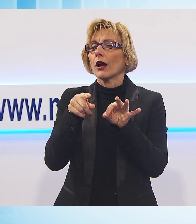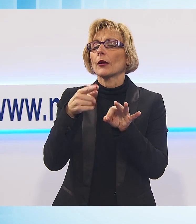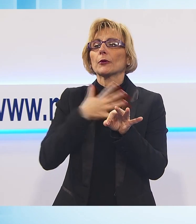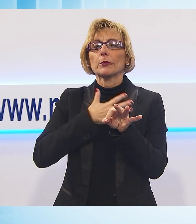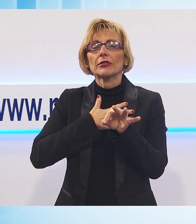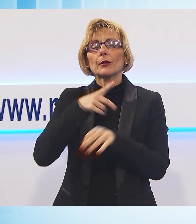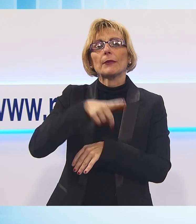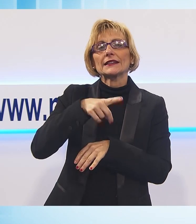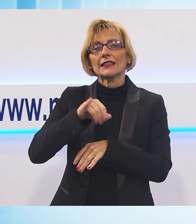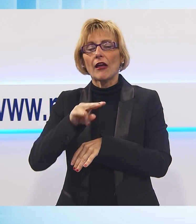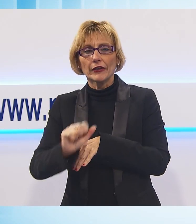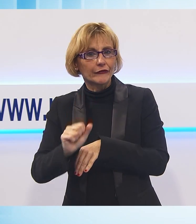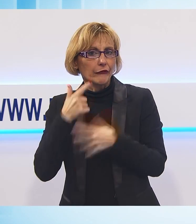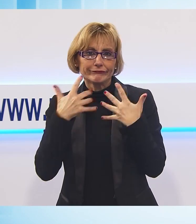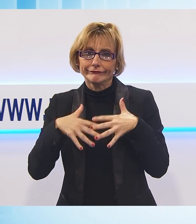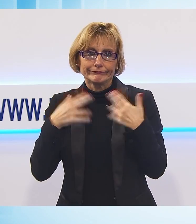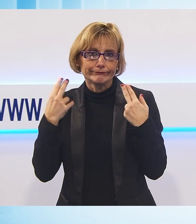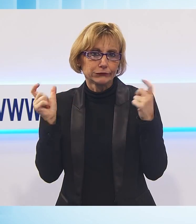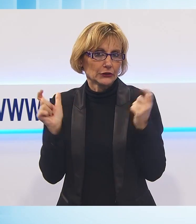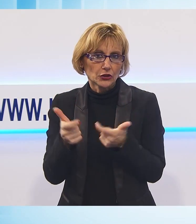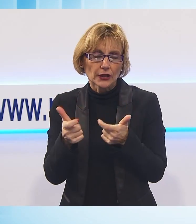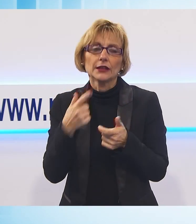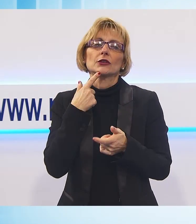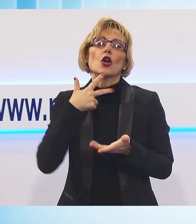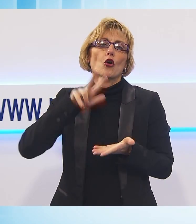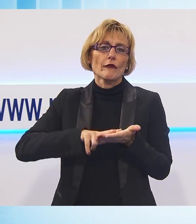lo conferma anche il presidente di Confcommercio, Versilia.